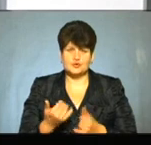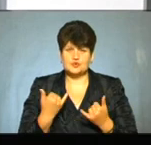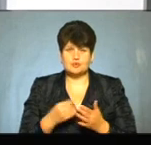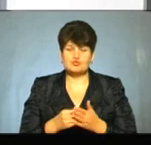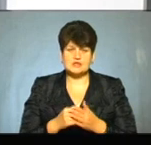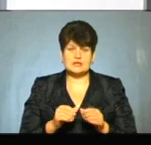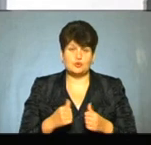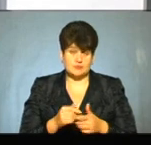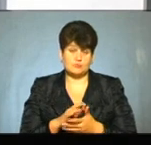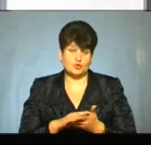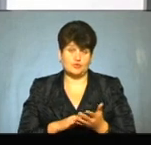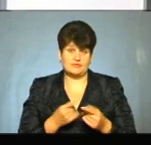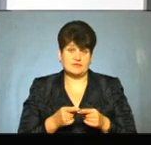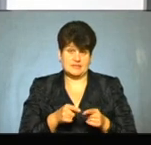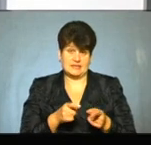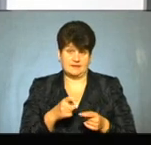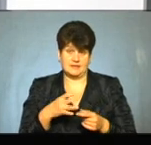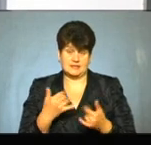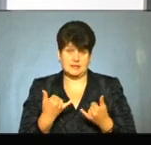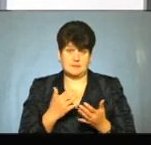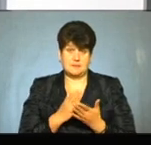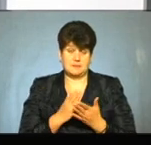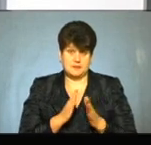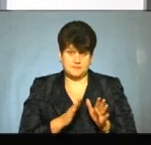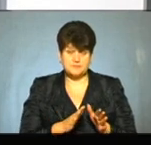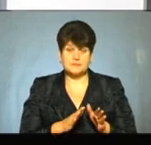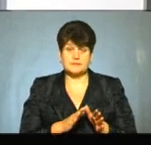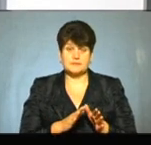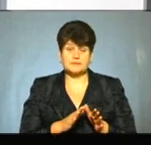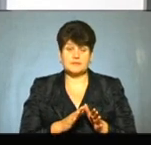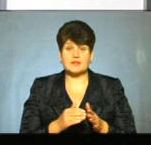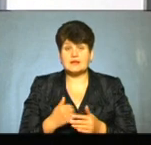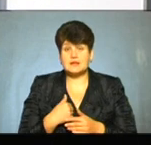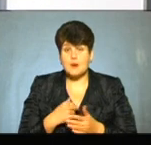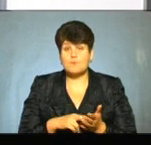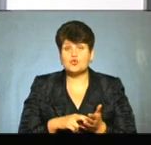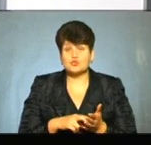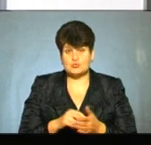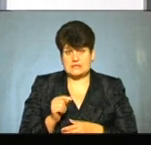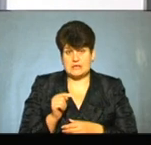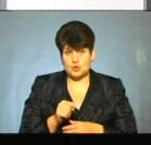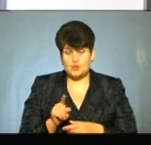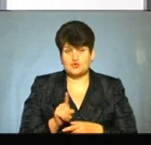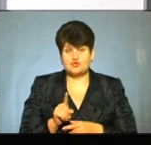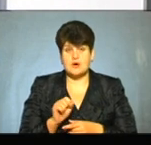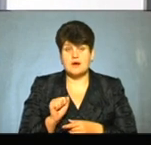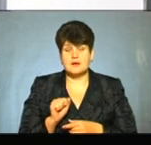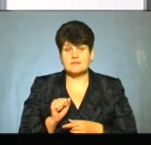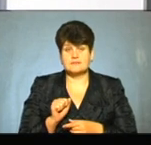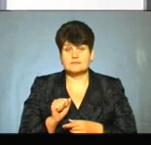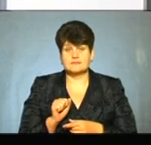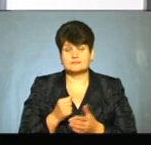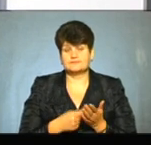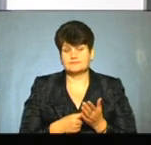бюджетний комітет зараз триває в ці хвилини, в якій нас приймає фільзом. Я боюся того, що аргументи будуть